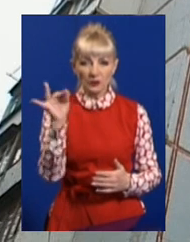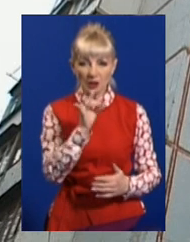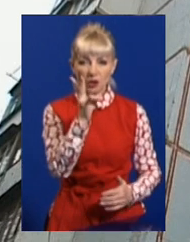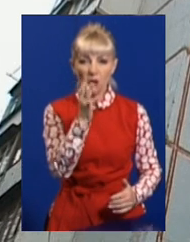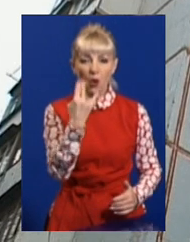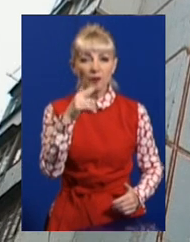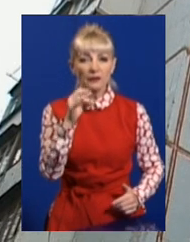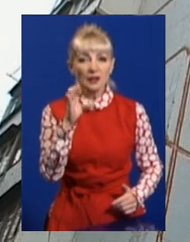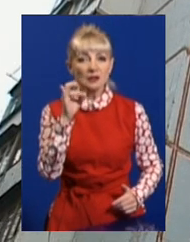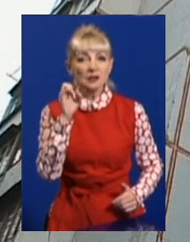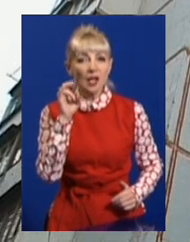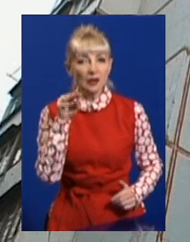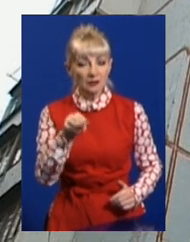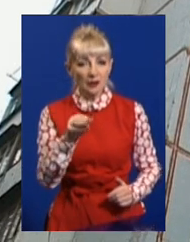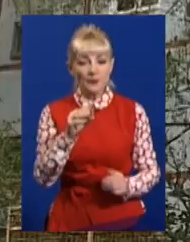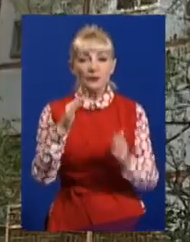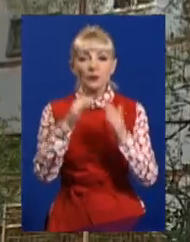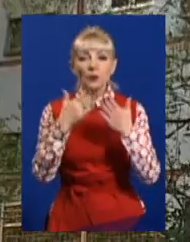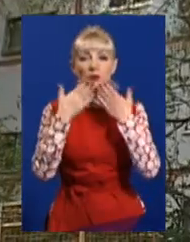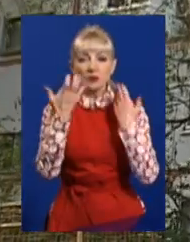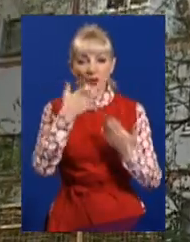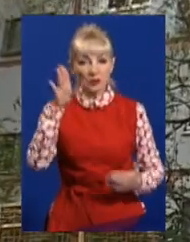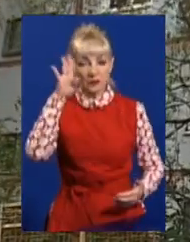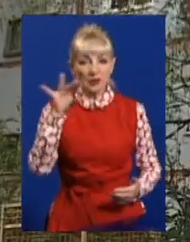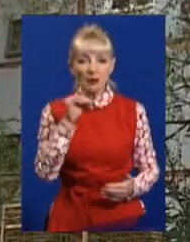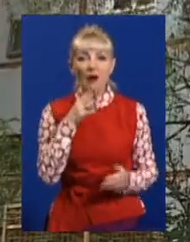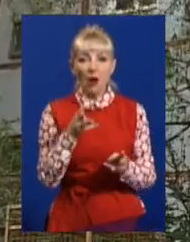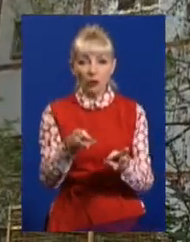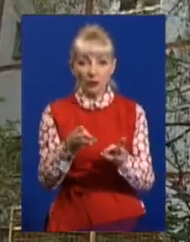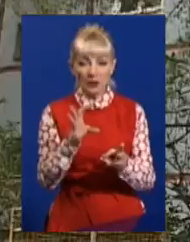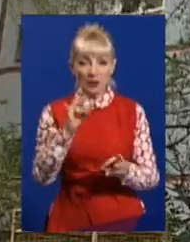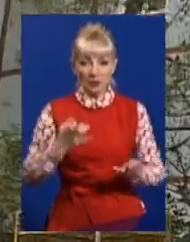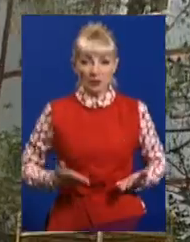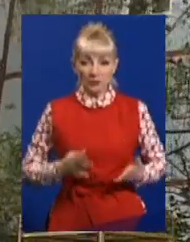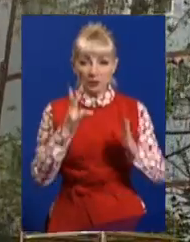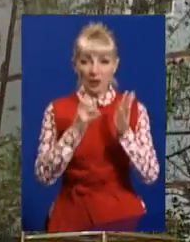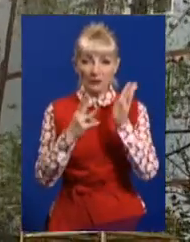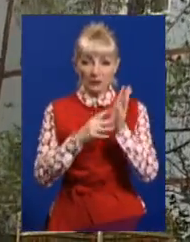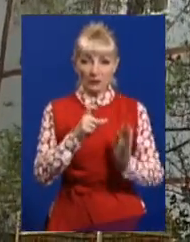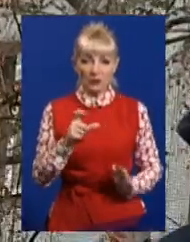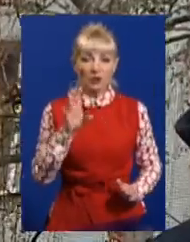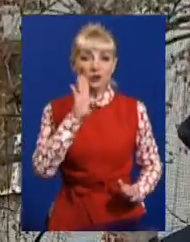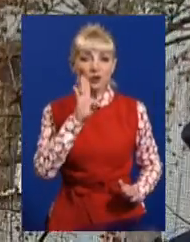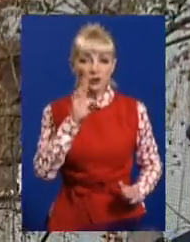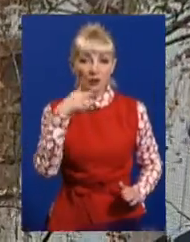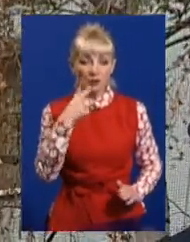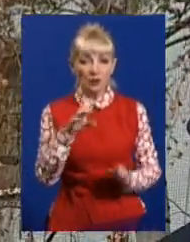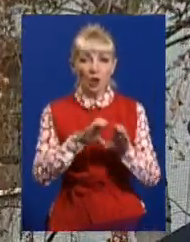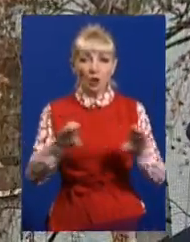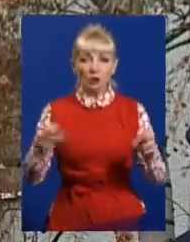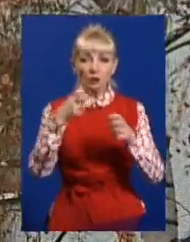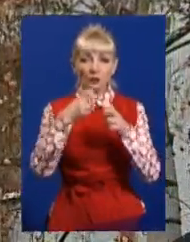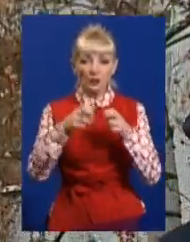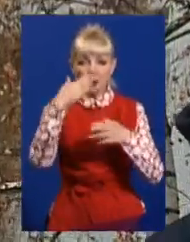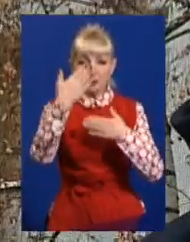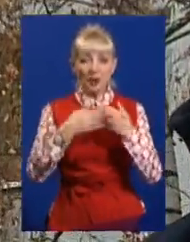У будинку немає гарячої води та опалення, говорить Тетяна Круль. Вона живе на восьмому поверхі. Жінка каже, труби проривають перед